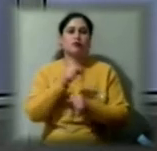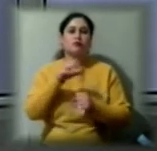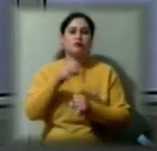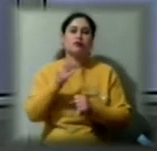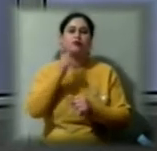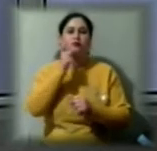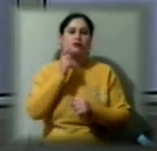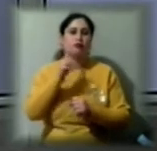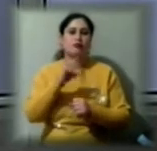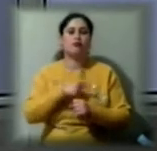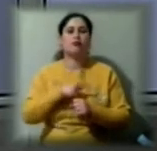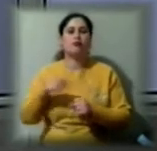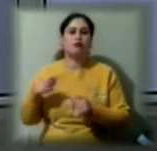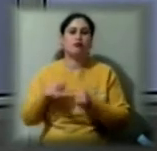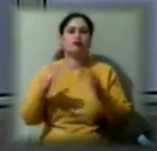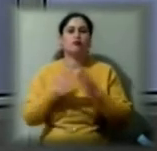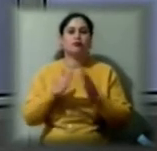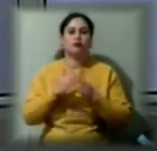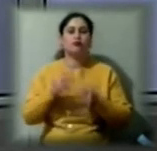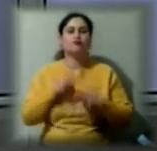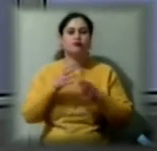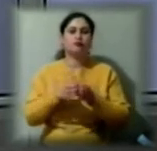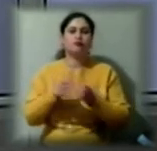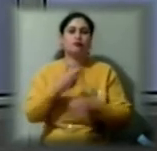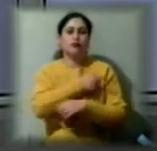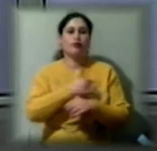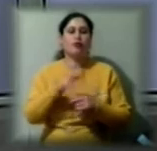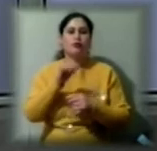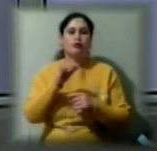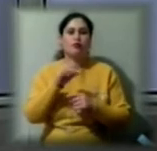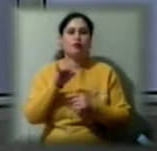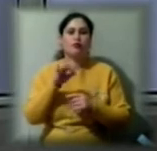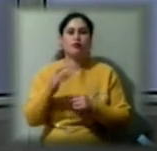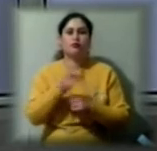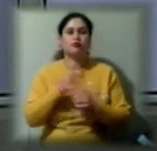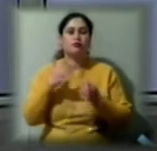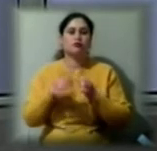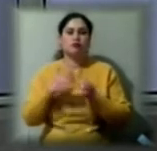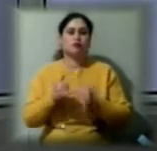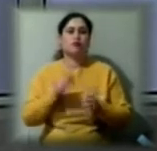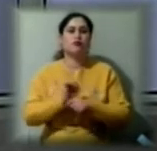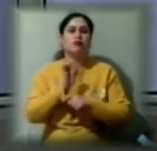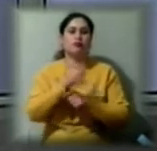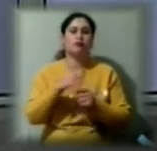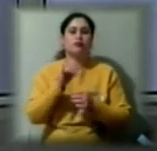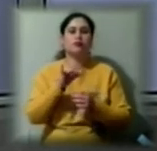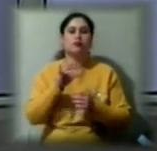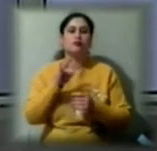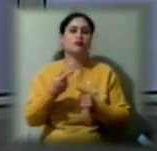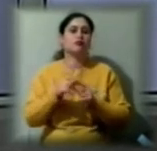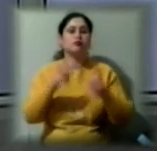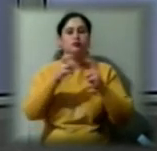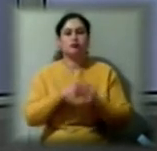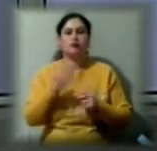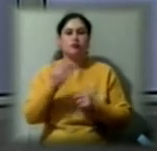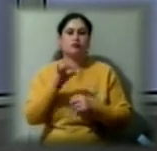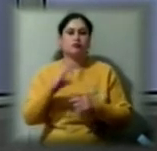Усе це вдома. Виїзні бригади медиків поліклініки корабельного району Херсона відправились до ветеранів, щоб обстежити їх стан здоров'я.